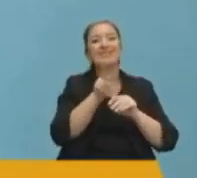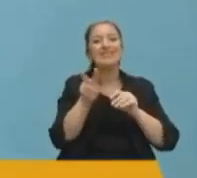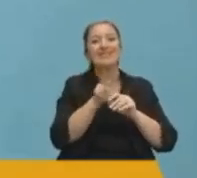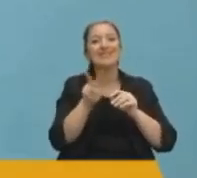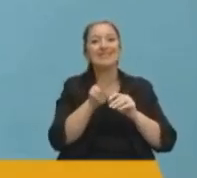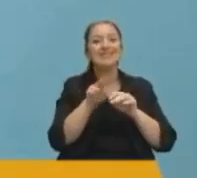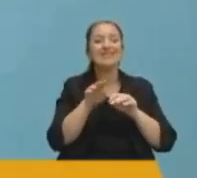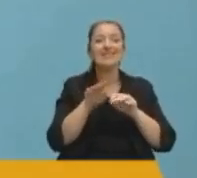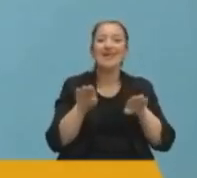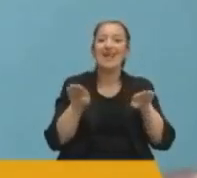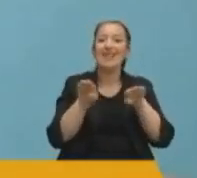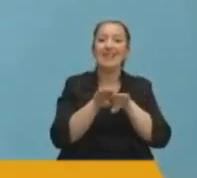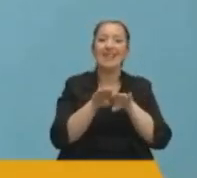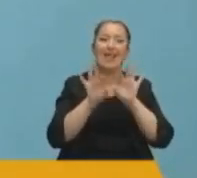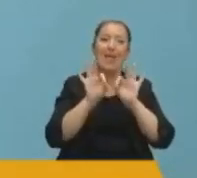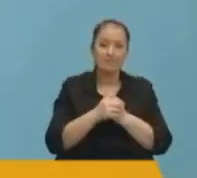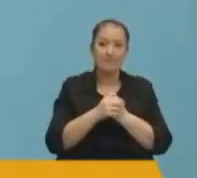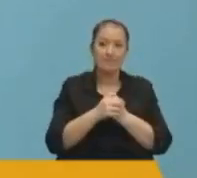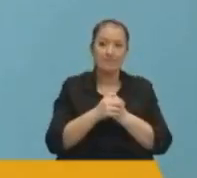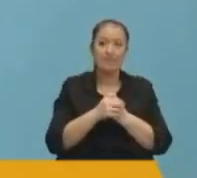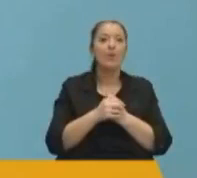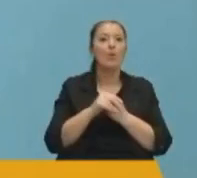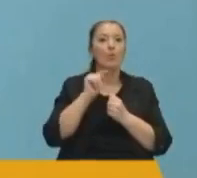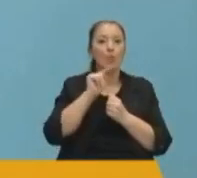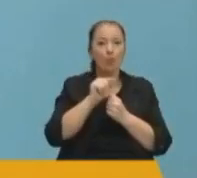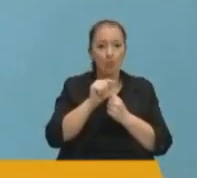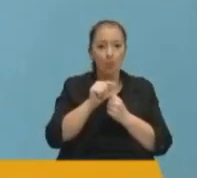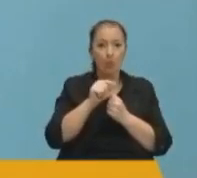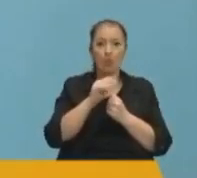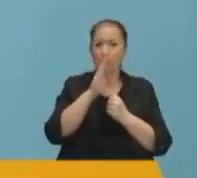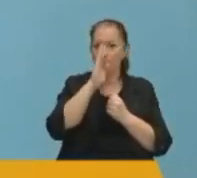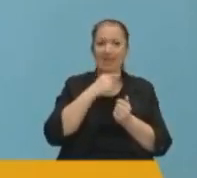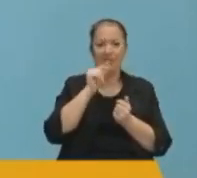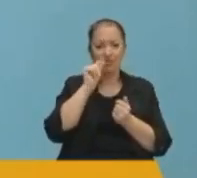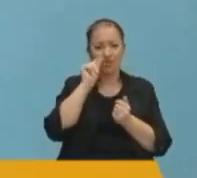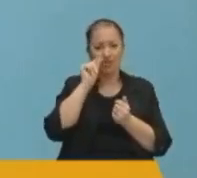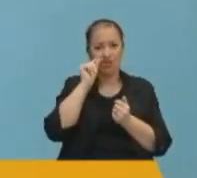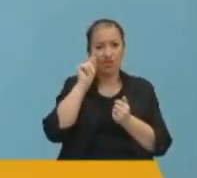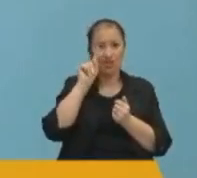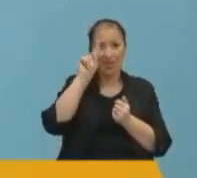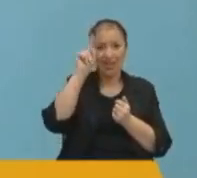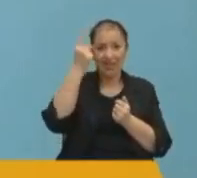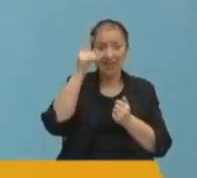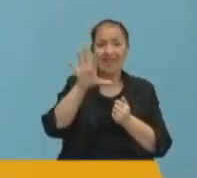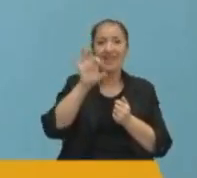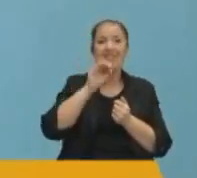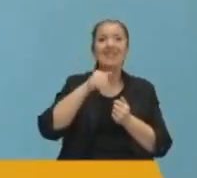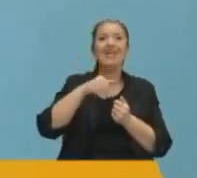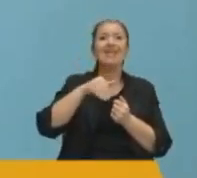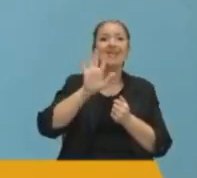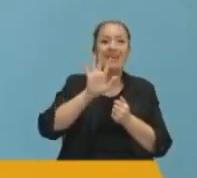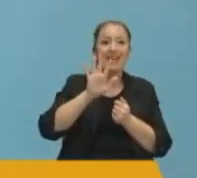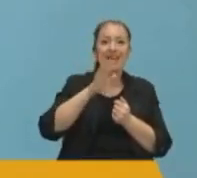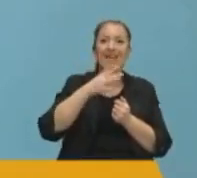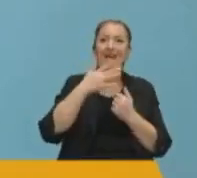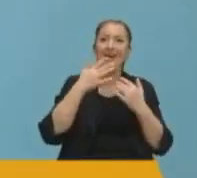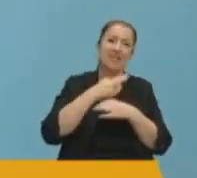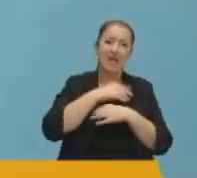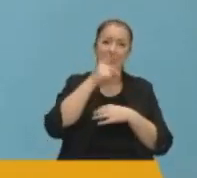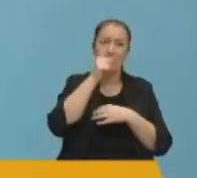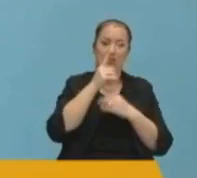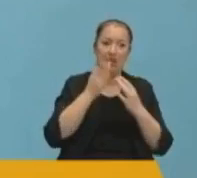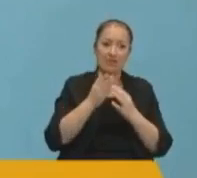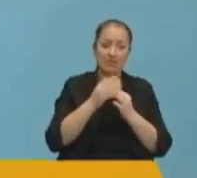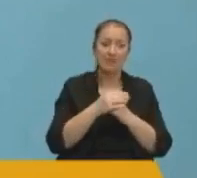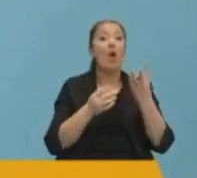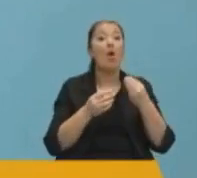ahengi her zaman gözetmek zorundasınız. Bu prensip, işsel bir tercih değil, şehrin maddi ve manevi müktesebatına saygının bir gereğidir.